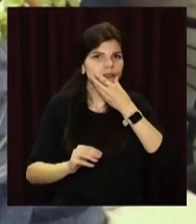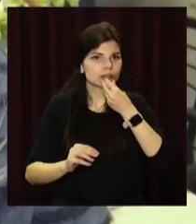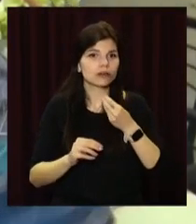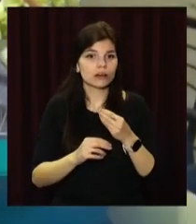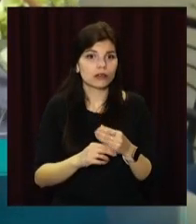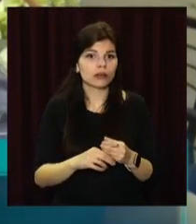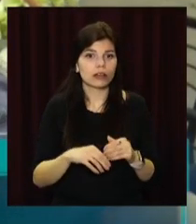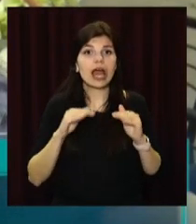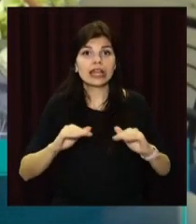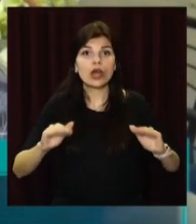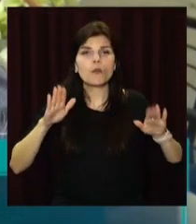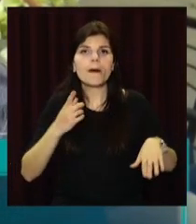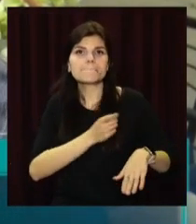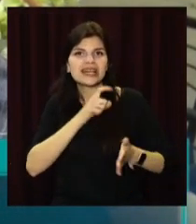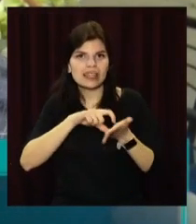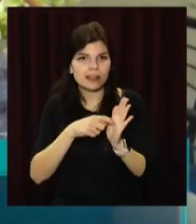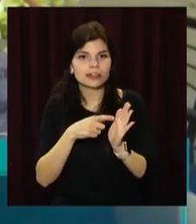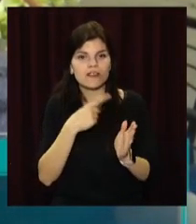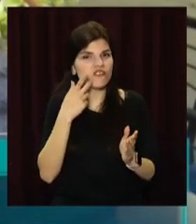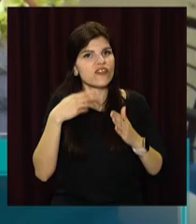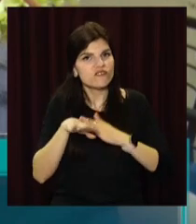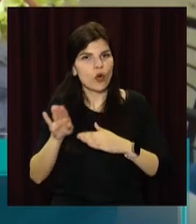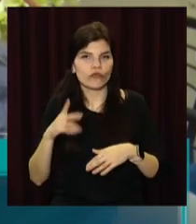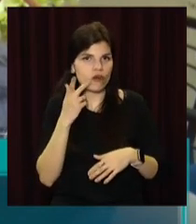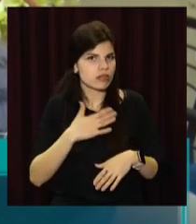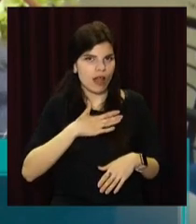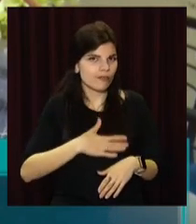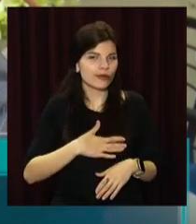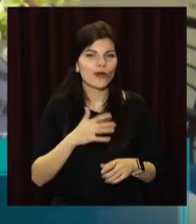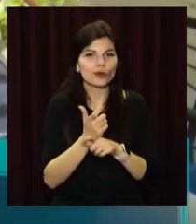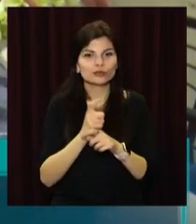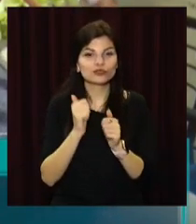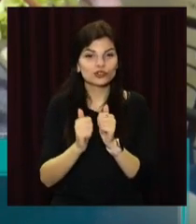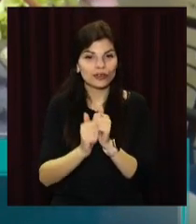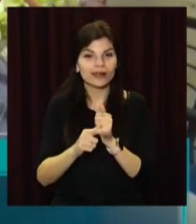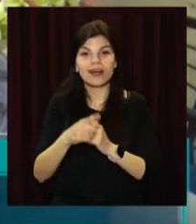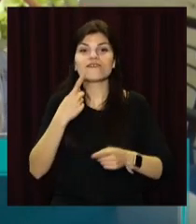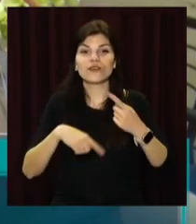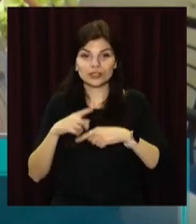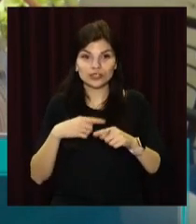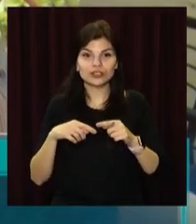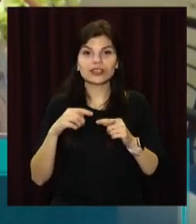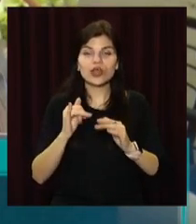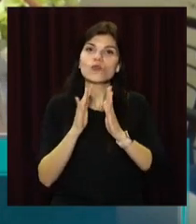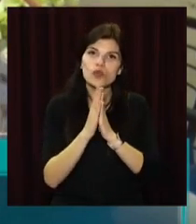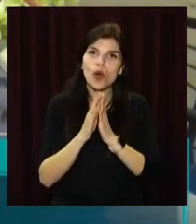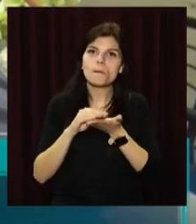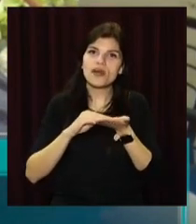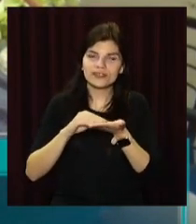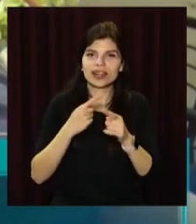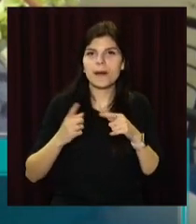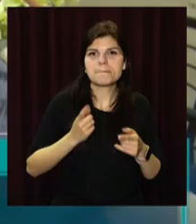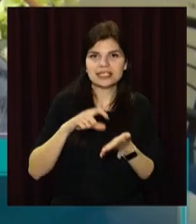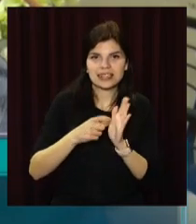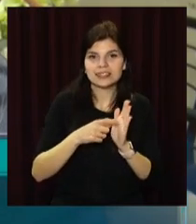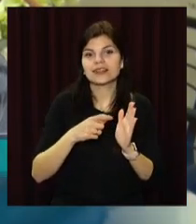Діти після мастер-класу виходять завжди довольні, і дуже часто вони повернуваються і просять повторити такий же мастер